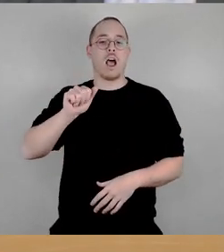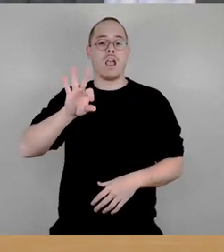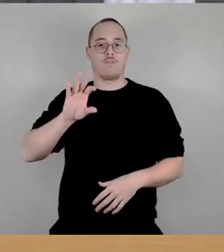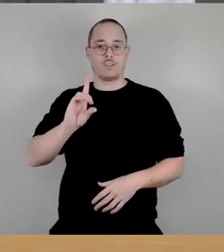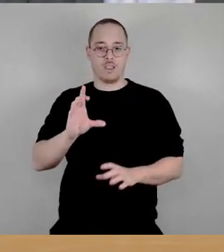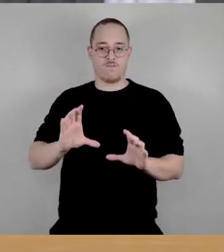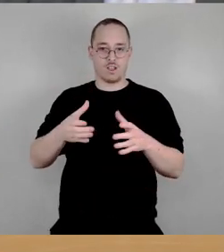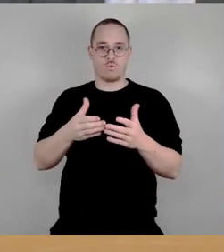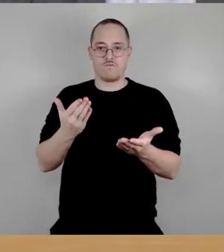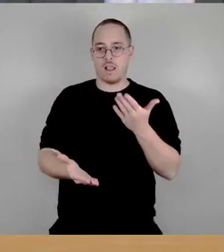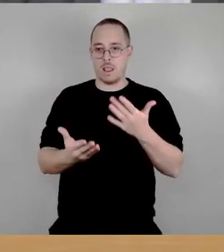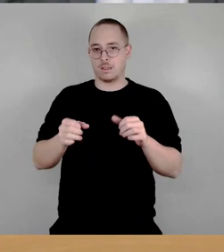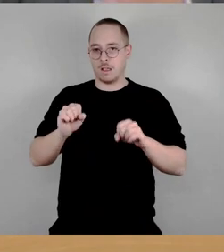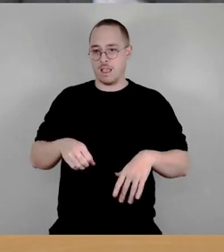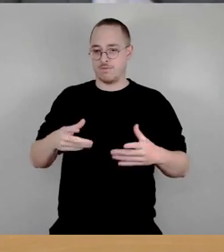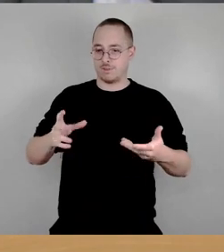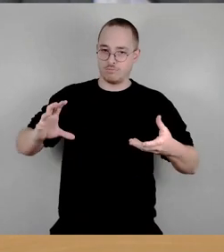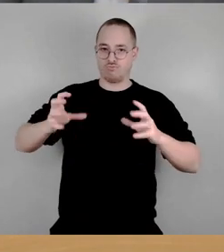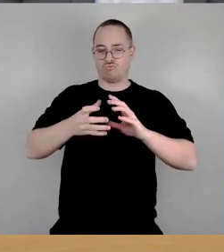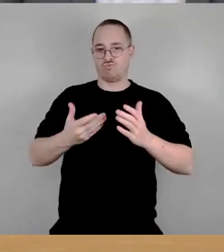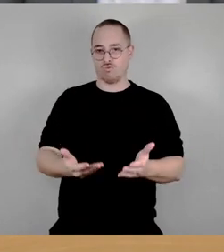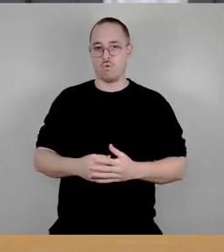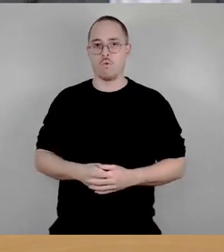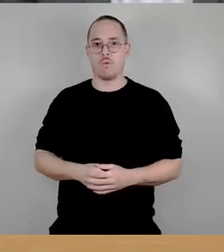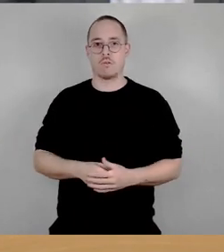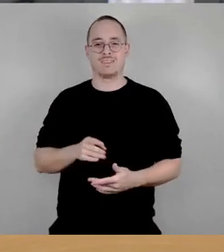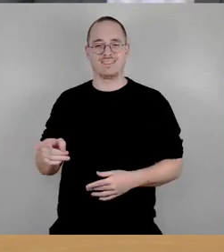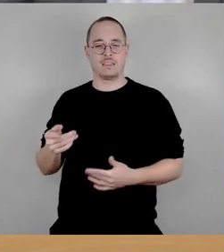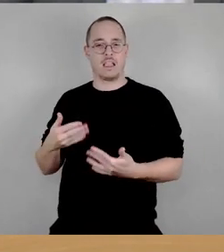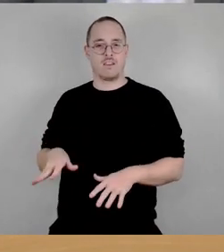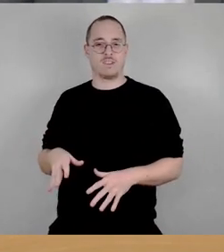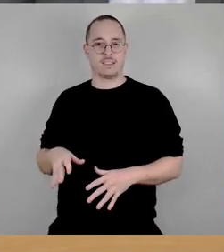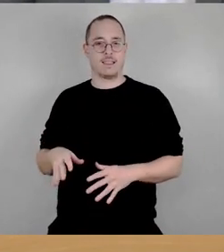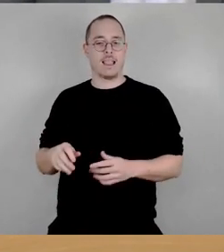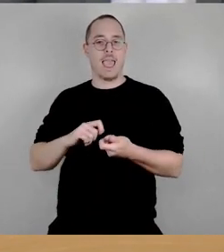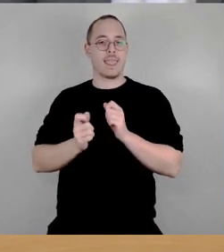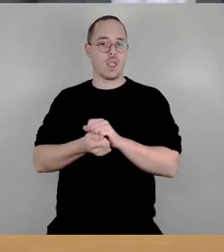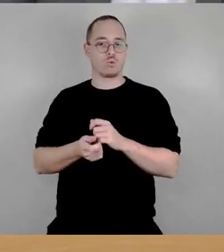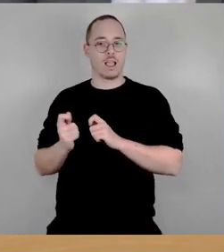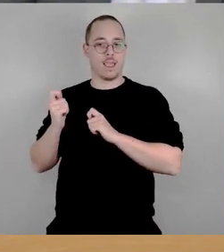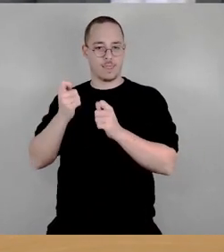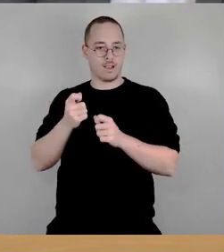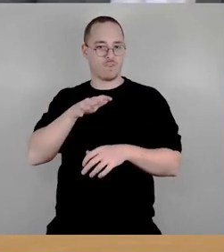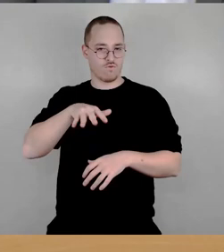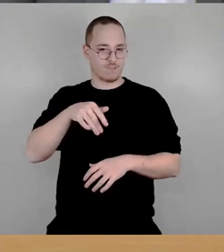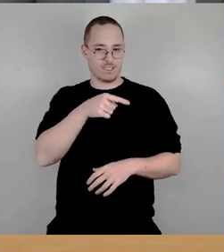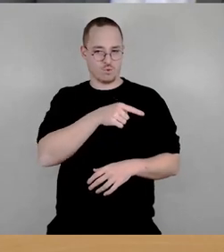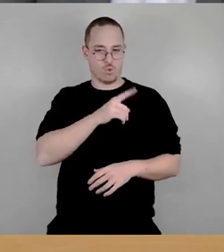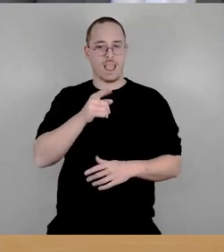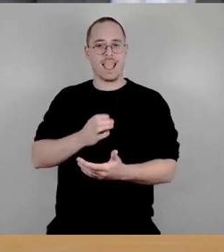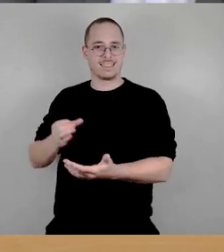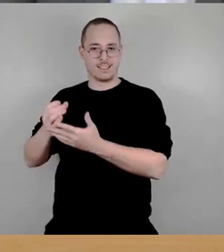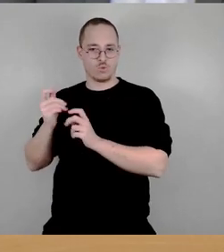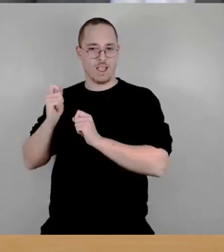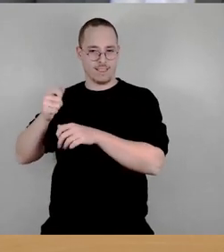Änderungsantrag zu 15 gestellt, selber einen Ersetzungsantrag zu 16 und den auch eingereicht, dass man das vielleicht in einem Komplex machen kann.